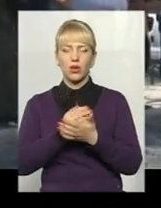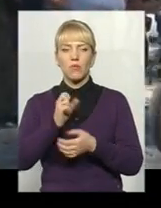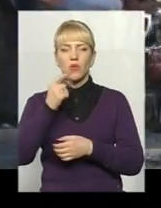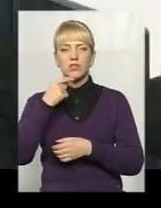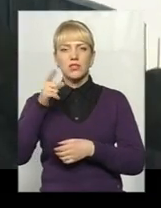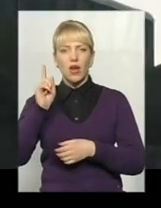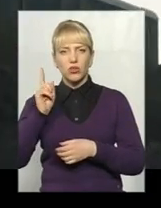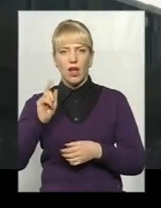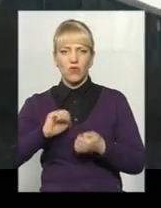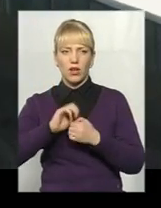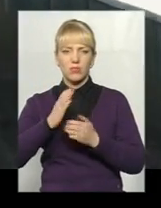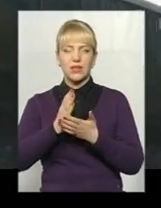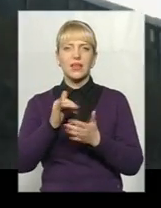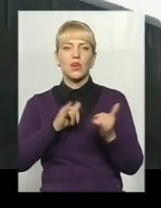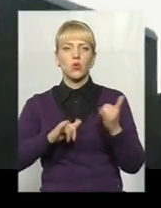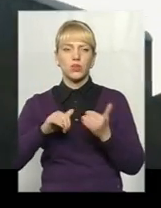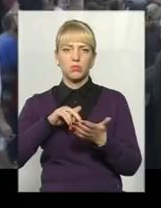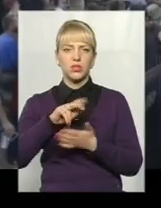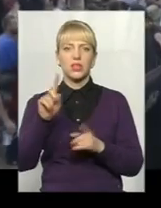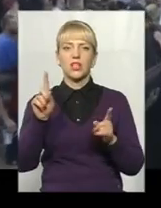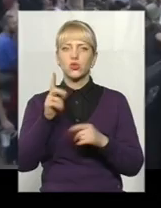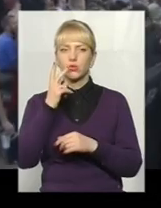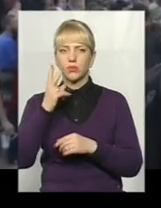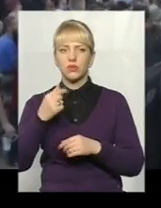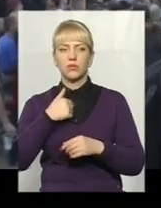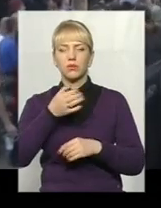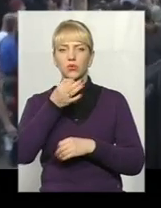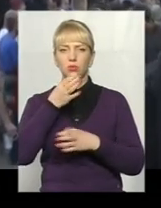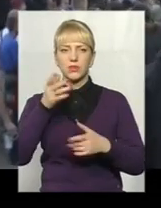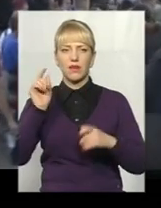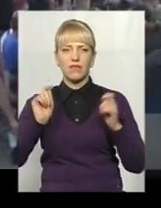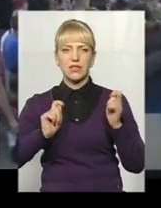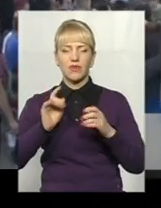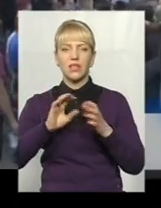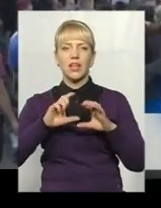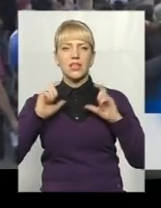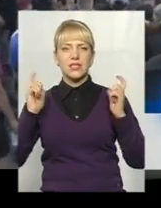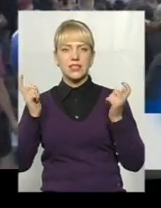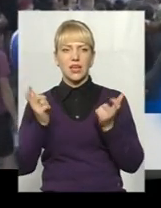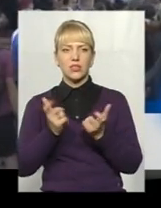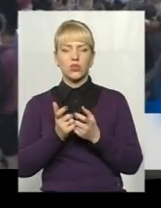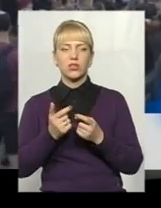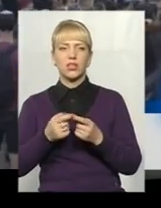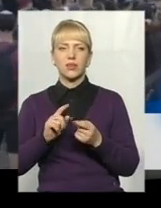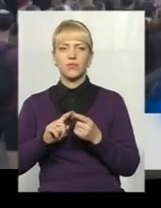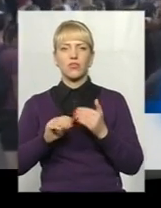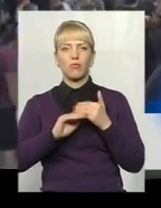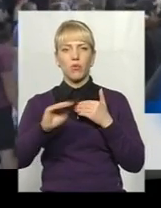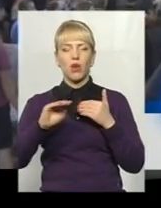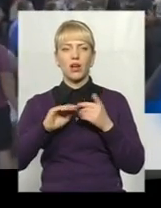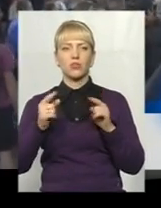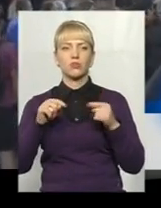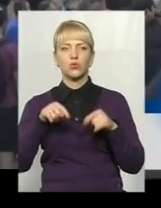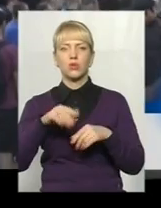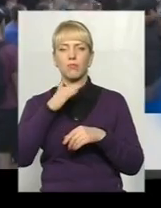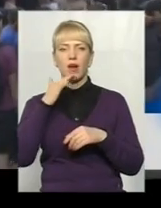'янці є куди піти та на що подивитись. Мені не дуже подобаються фестивалі на стадіонах, чи в аеропортах, чи в полях, тому що тут